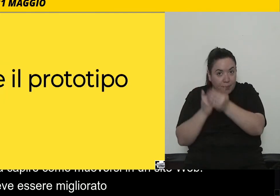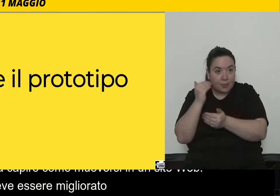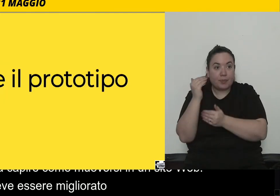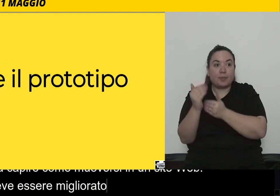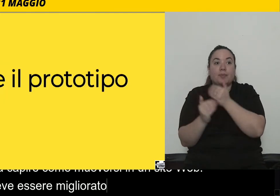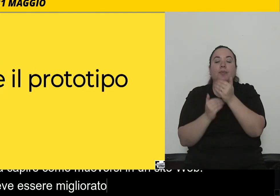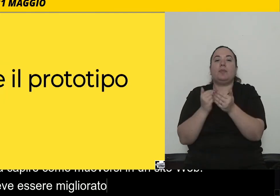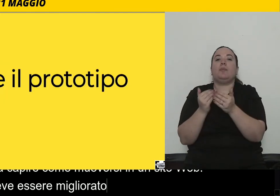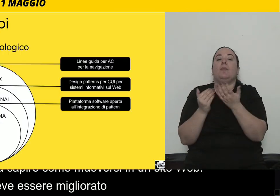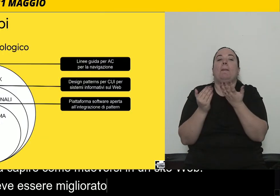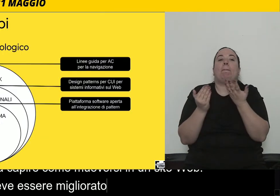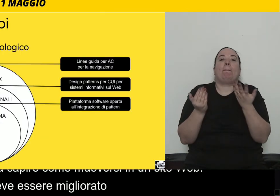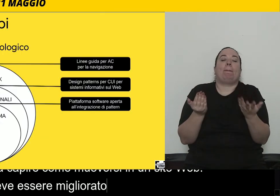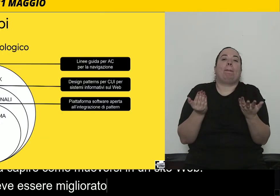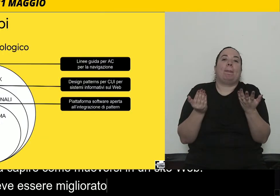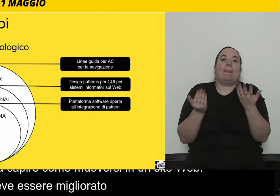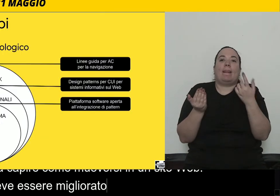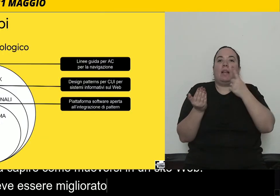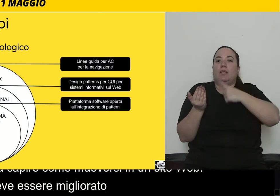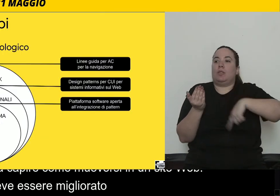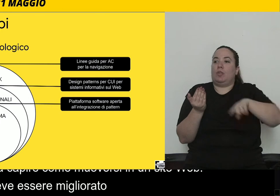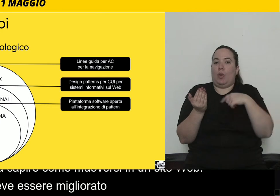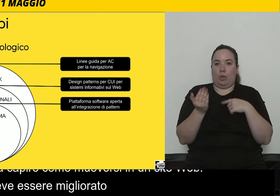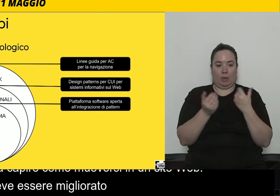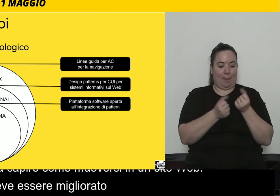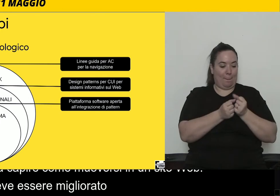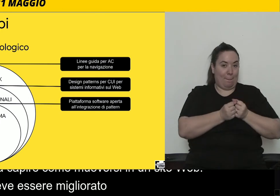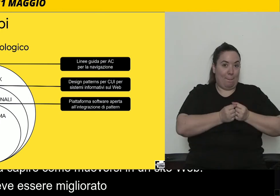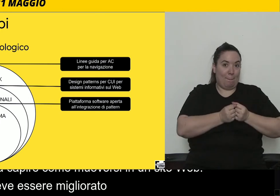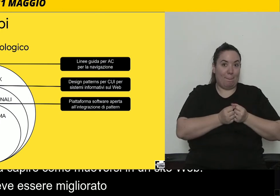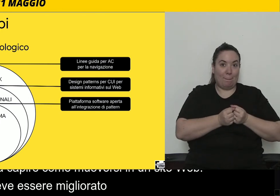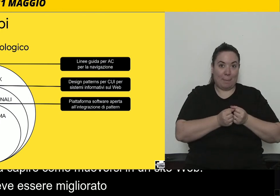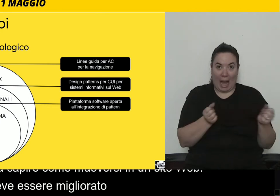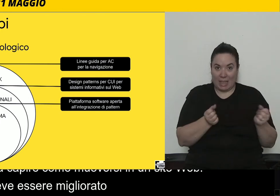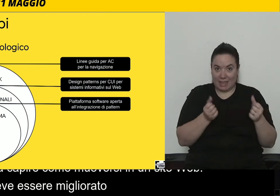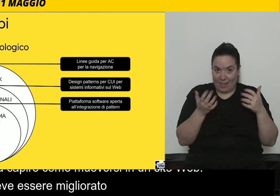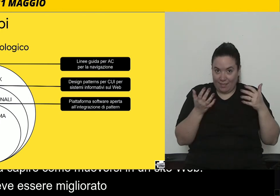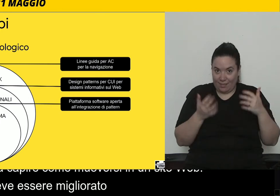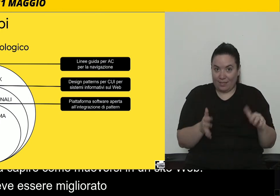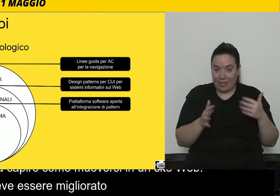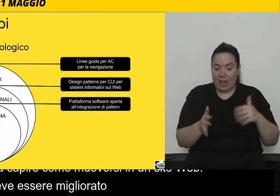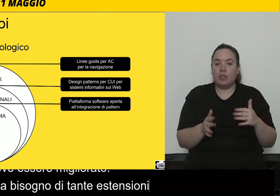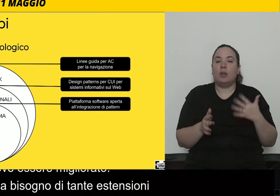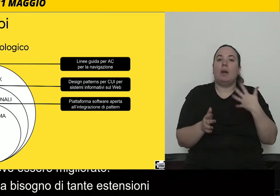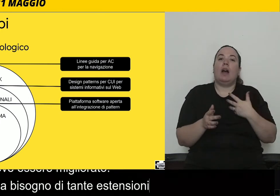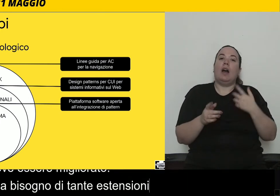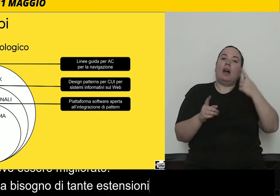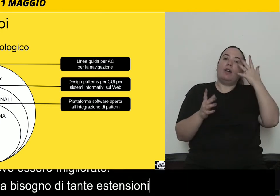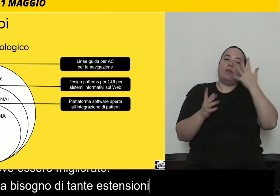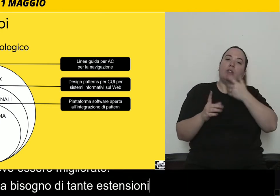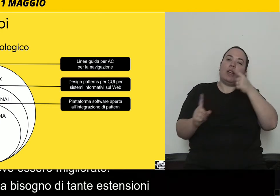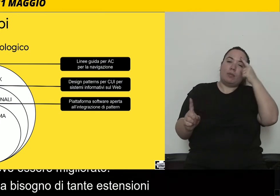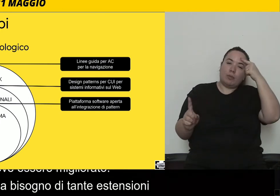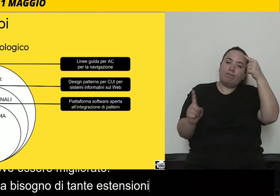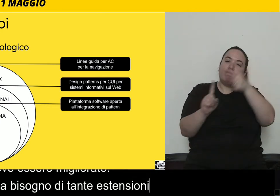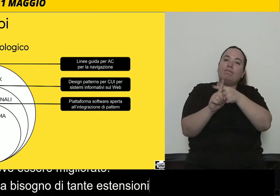estensioni e noi oltre al prototipo abbiamo l'ambizione di mettere fuori un framework